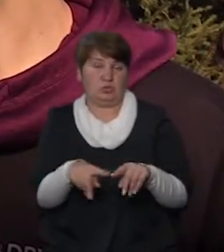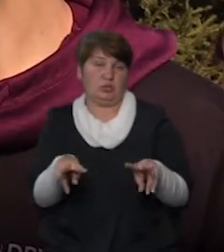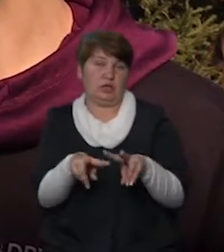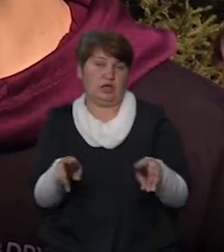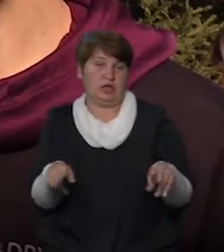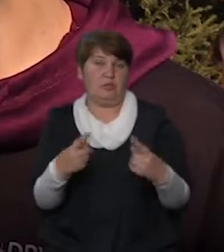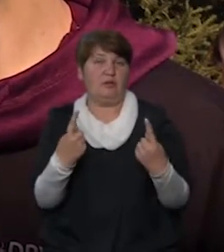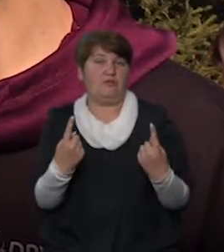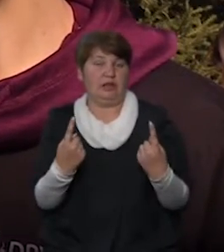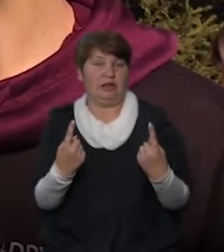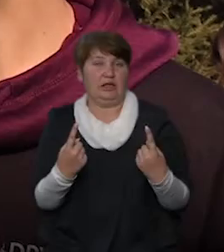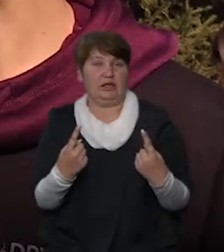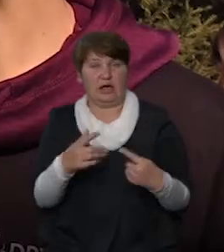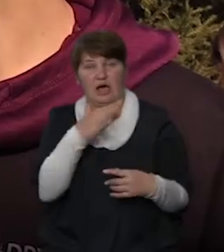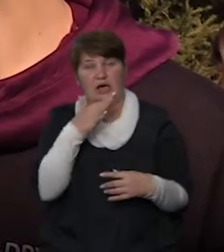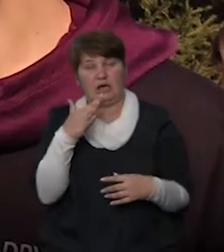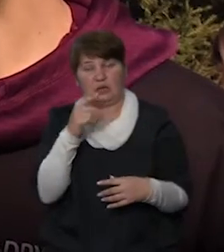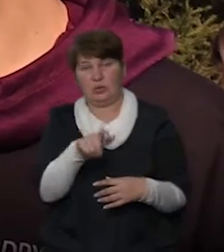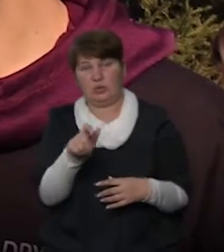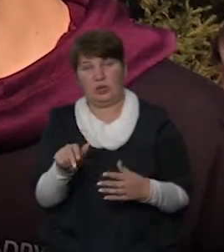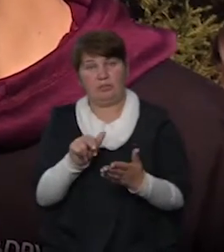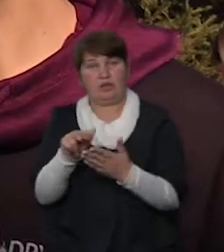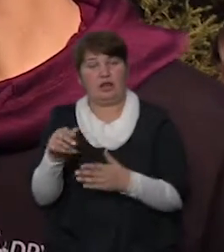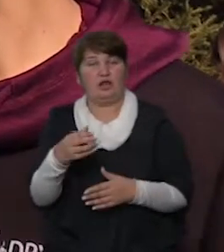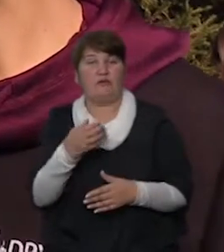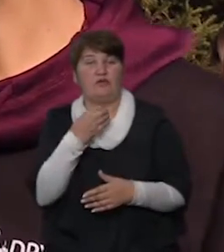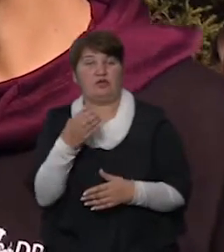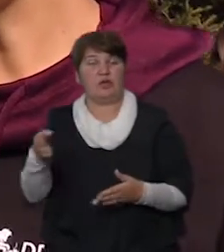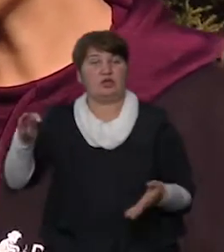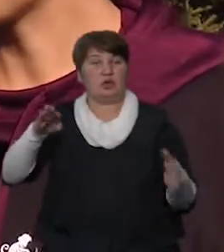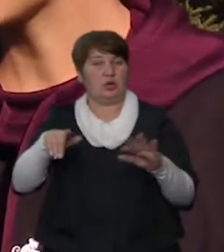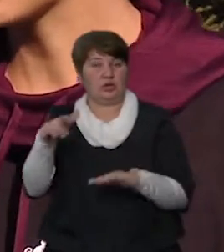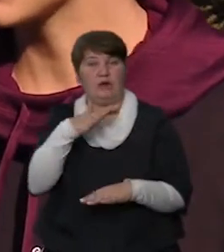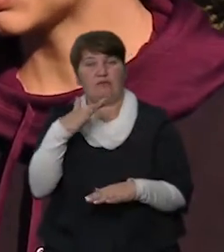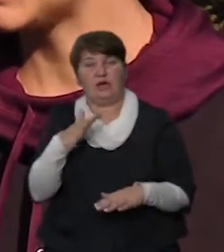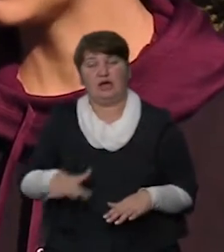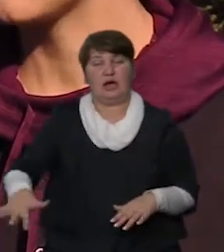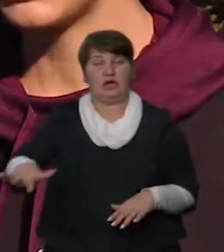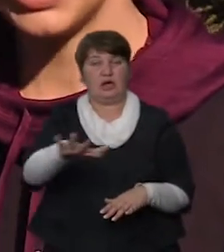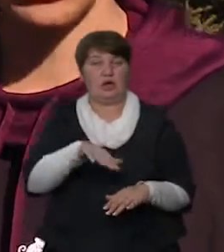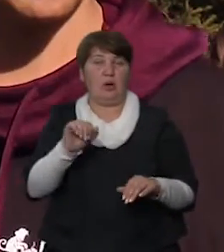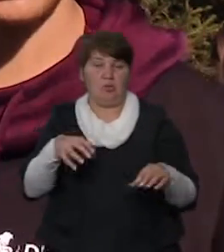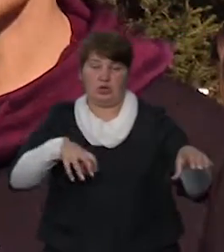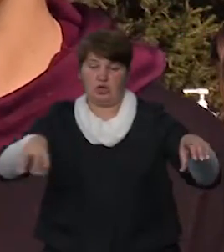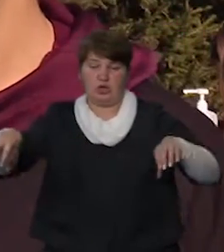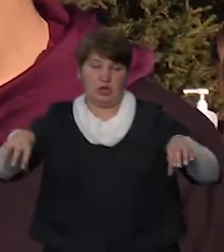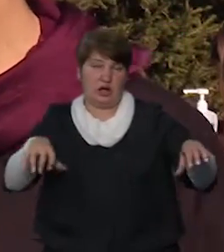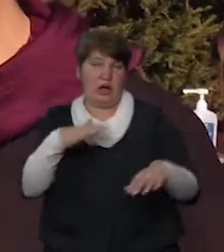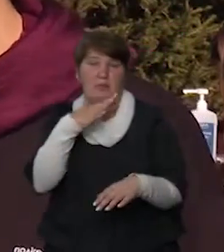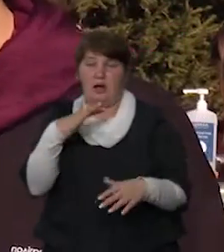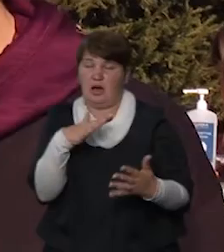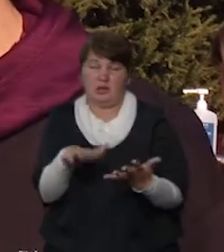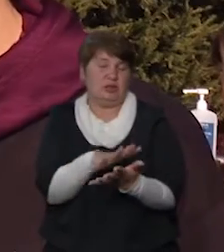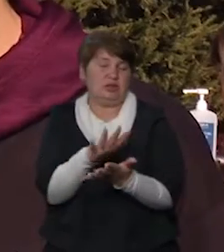велика кількість людей пішла на Вовчинецькі гори. Там велика територія, можна розосередитися, багато дуже сміття